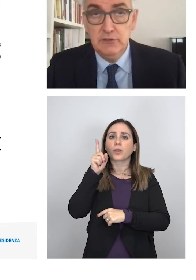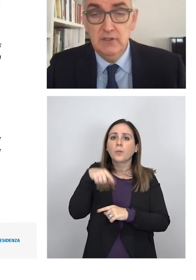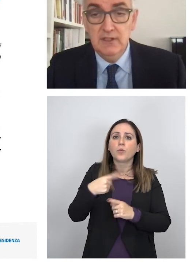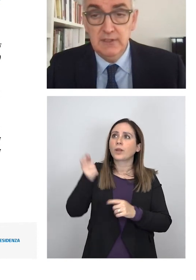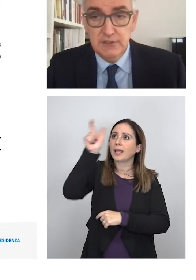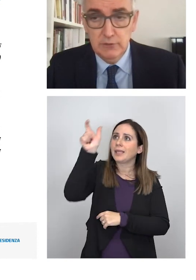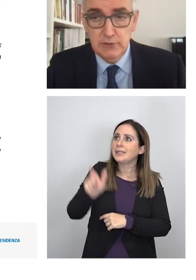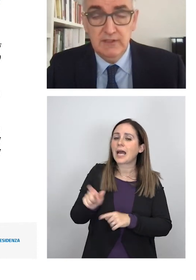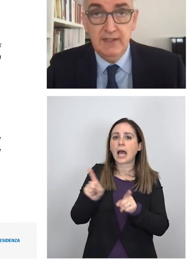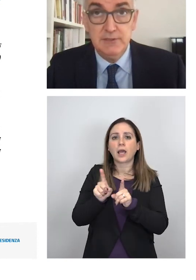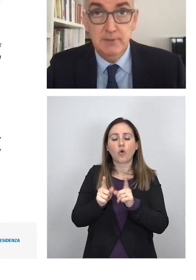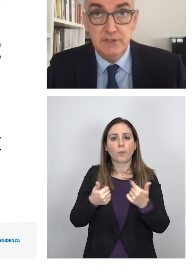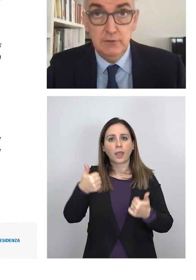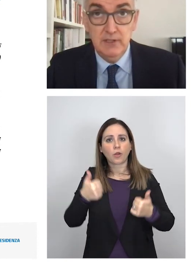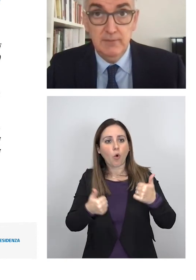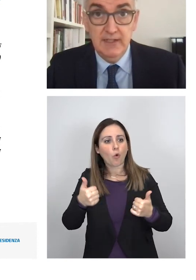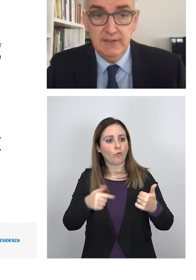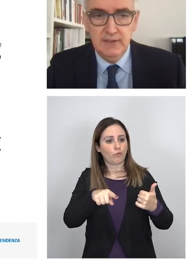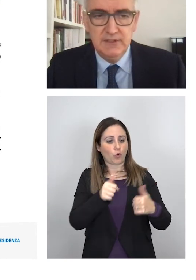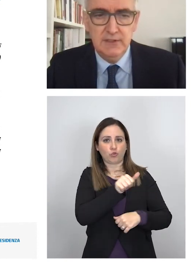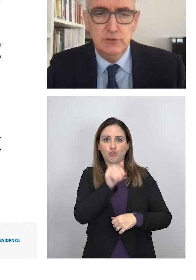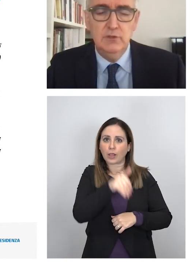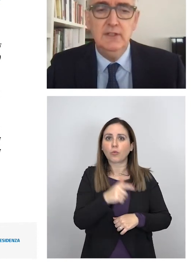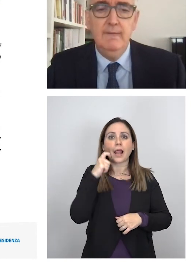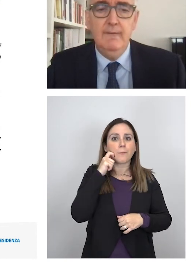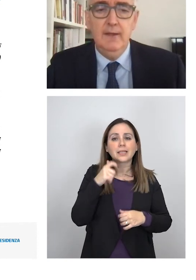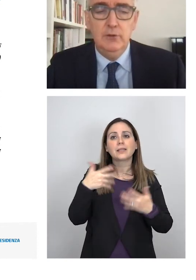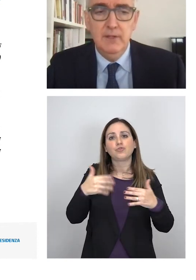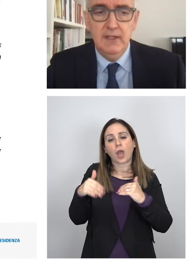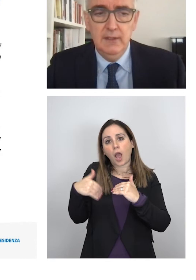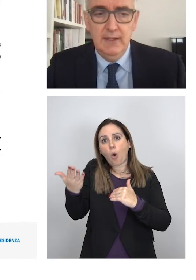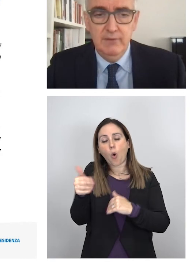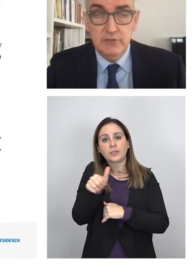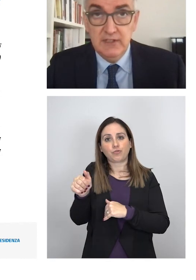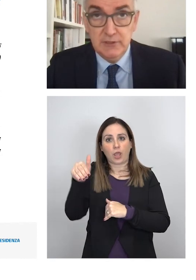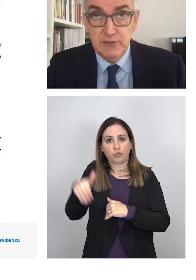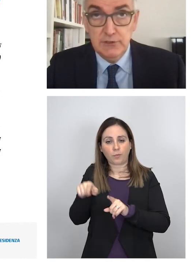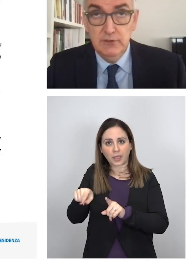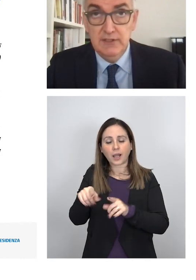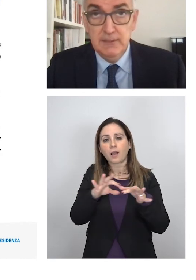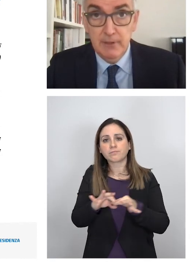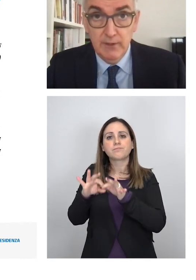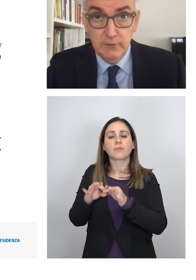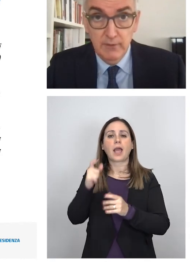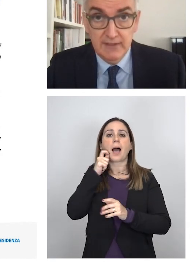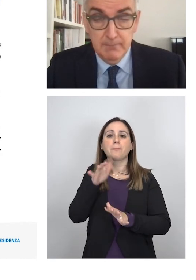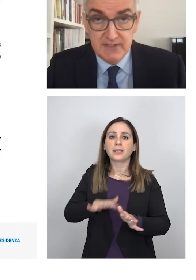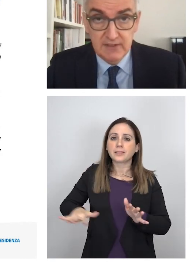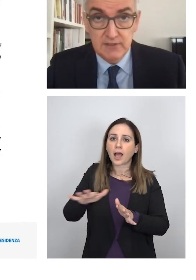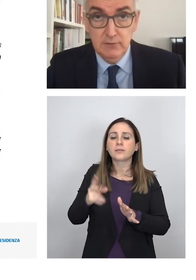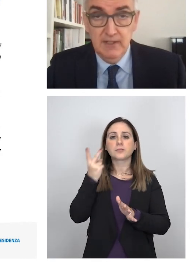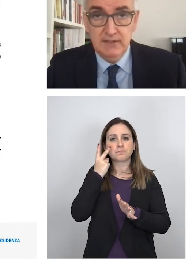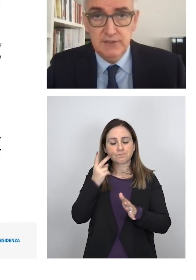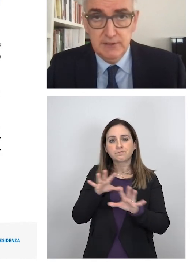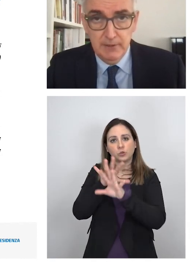superato la soglia dei 350 casi per 100.000 abitanti nei 7 giorni come la velocità di trasmissione sia per quanto riguarda i